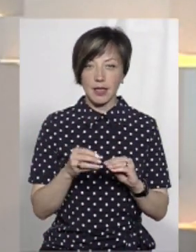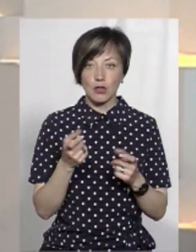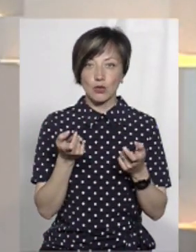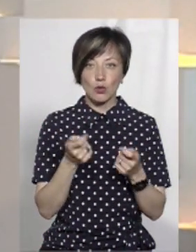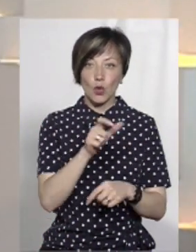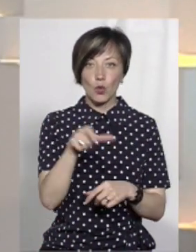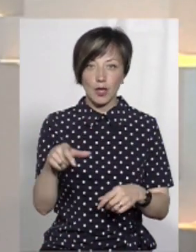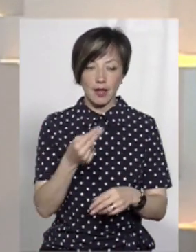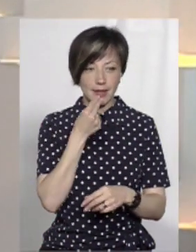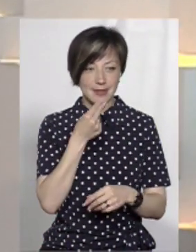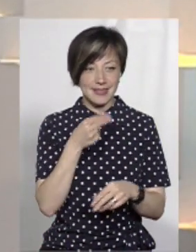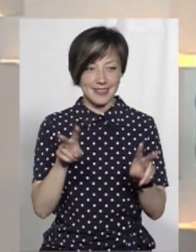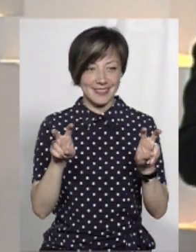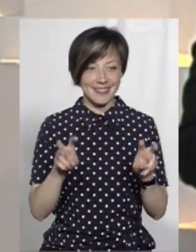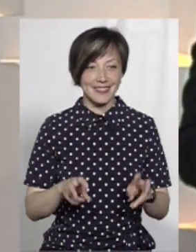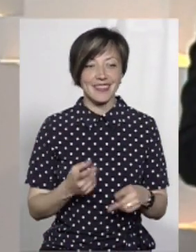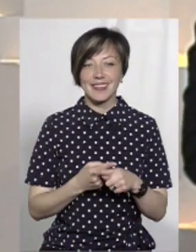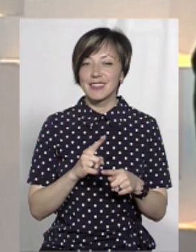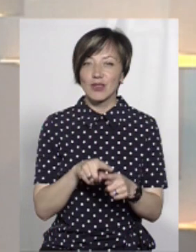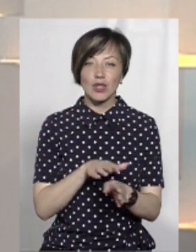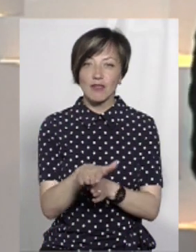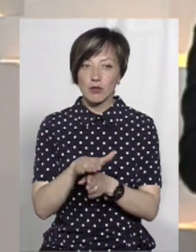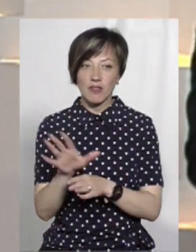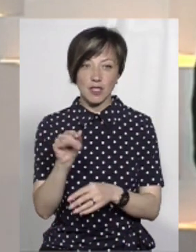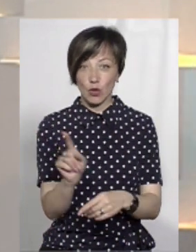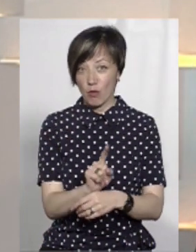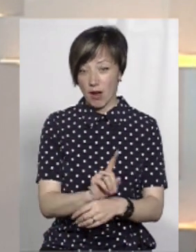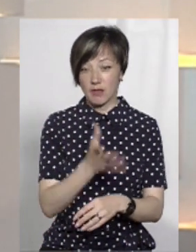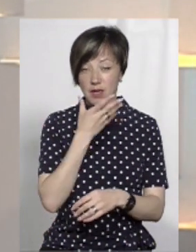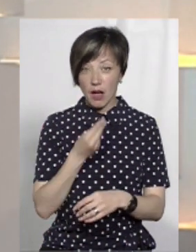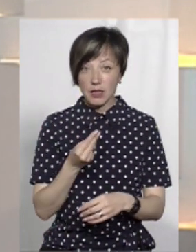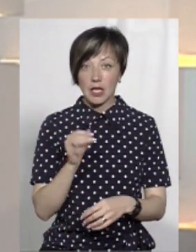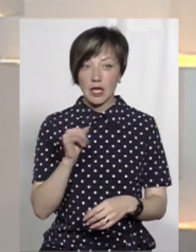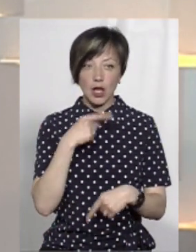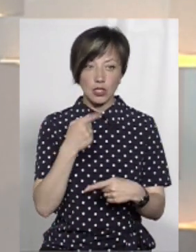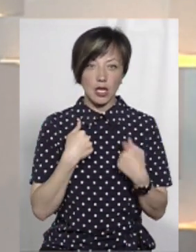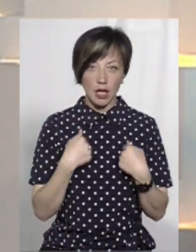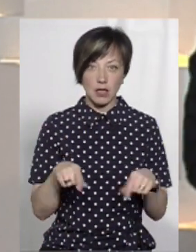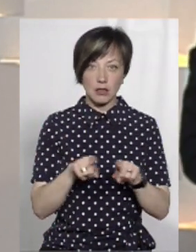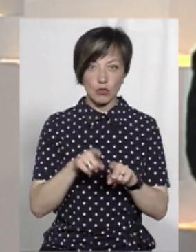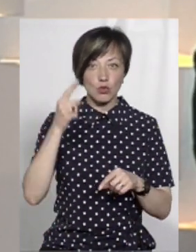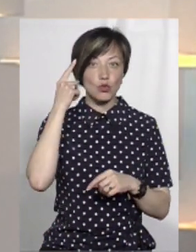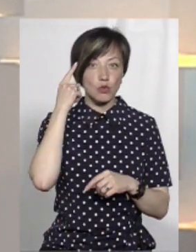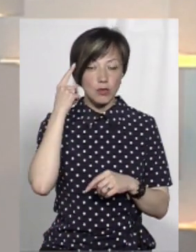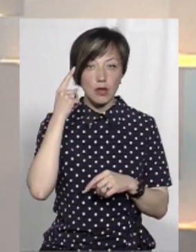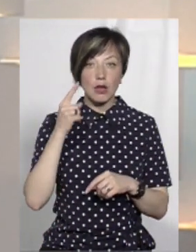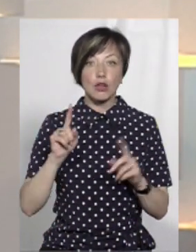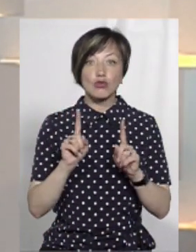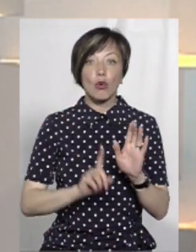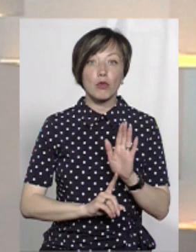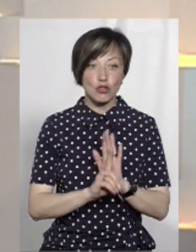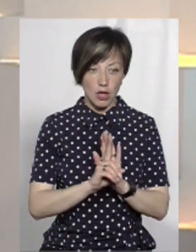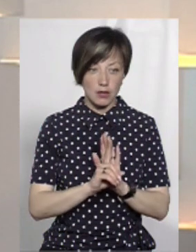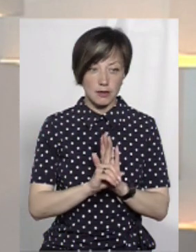чутлі не людей мали тут їсти. Але цього не відбувається, тут все нормально, все гарно. і каже, я тепер думаю, з чого